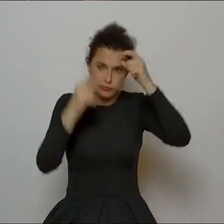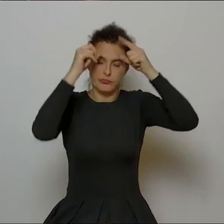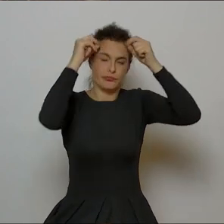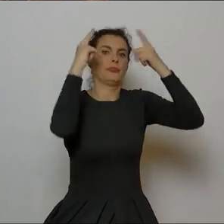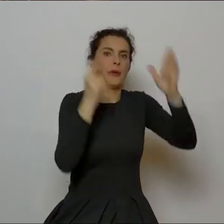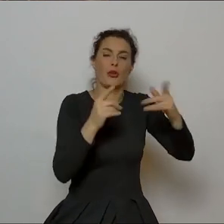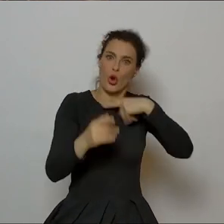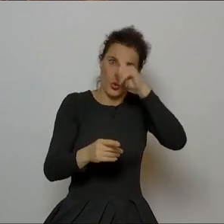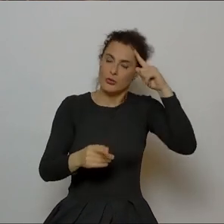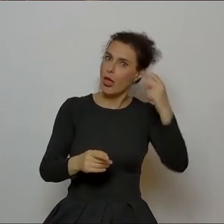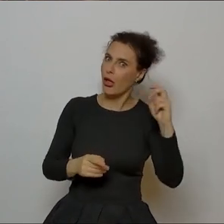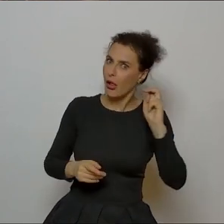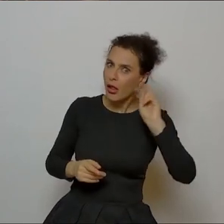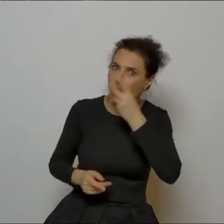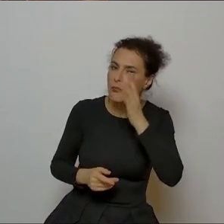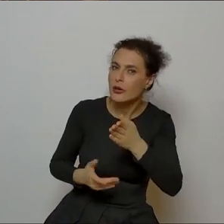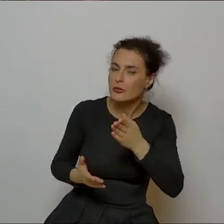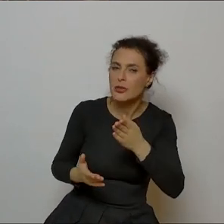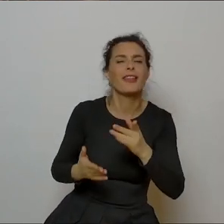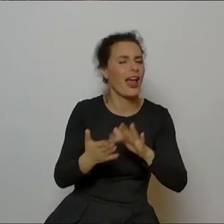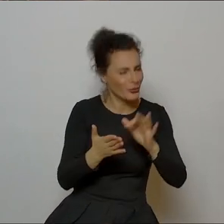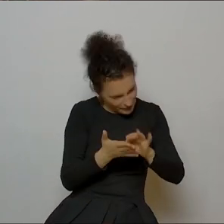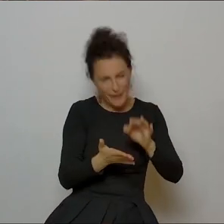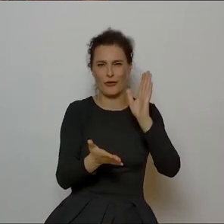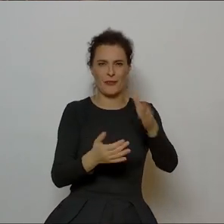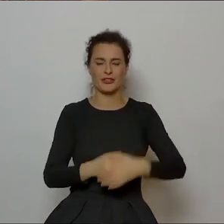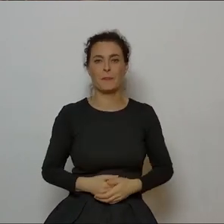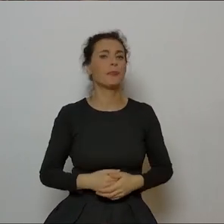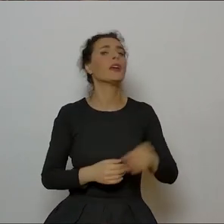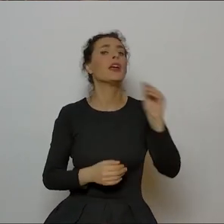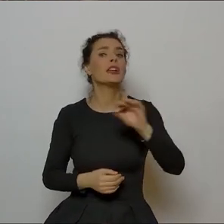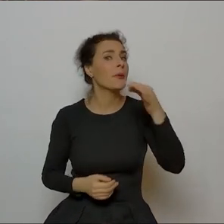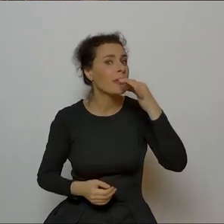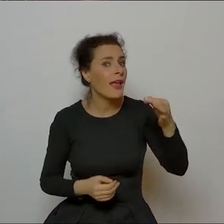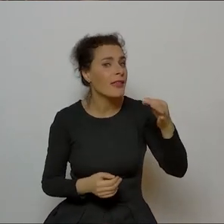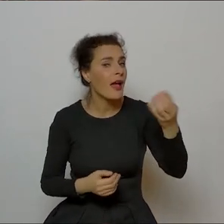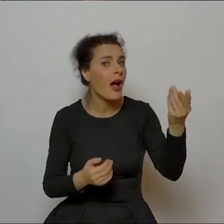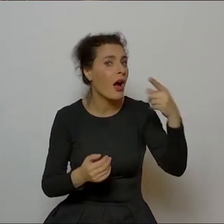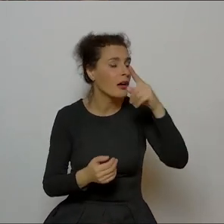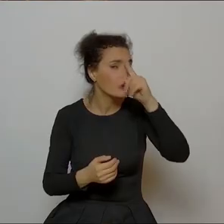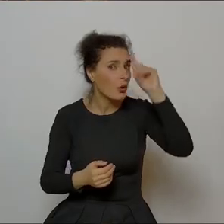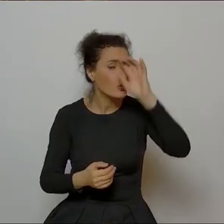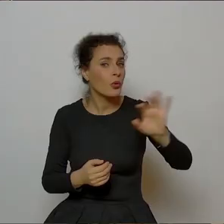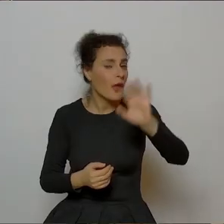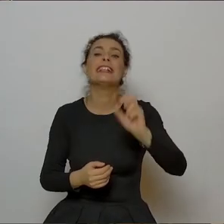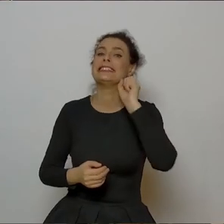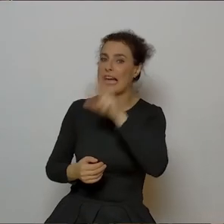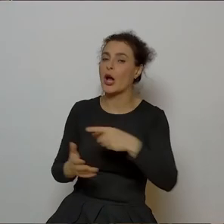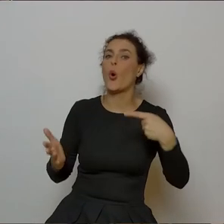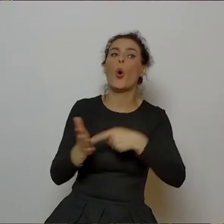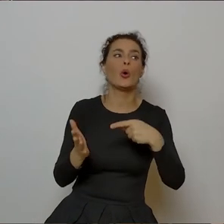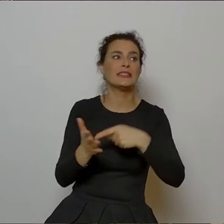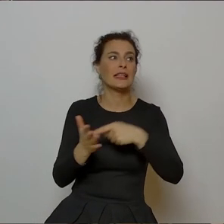właśnie ludzie zainteresowali tym. Na pewno tak będzie. Mamy jeszcze jakieś pytania od liczności, tak? Tak, jeszcze ostatnie pytanie